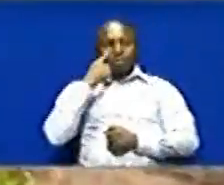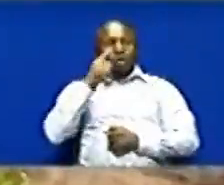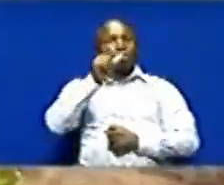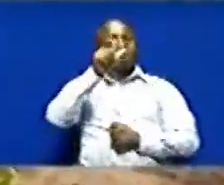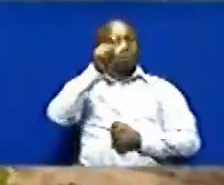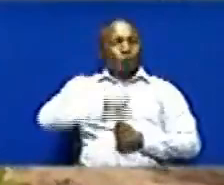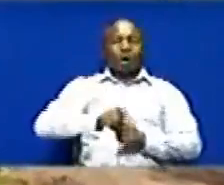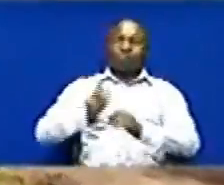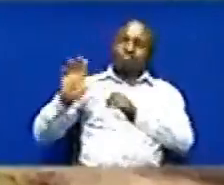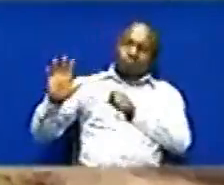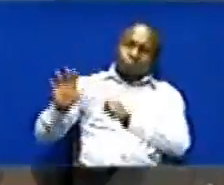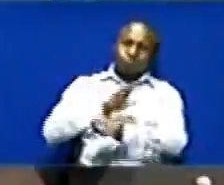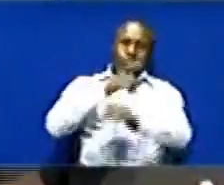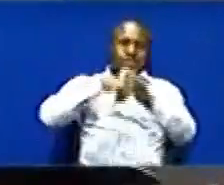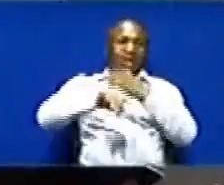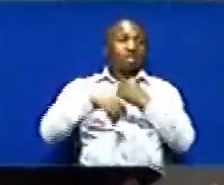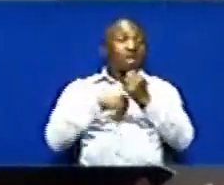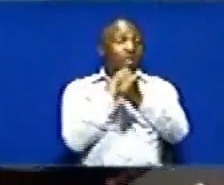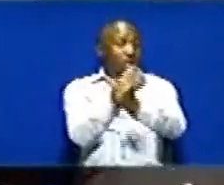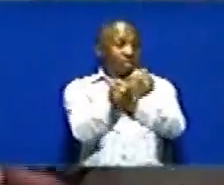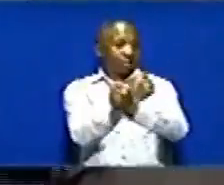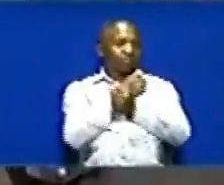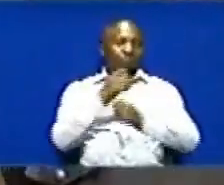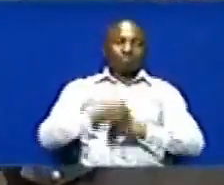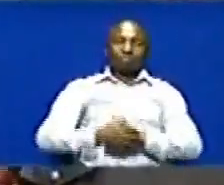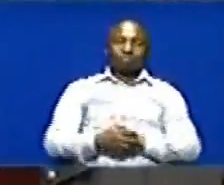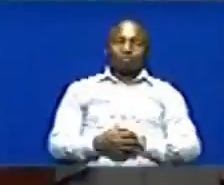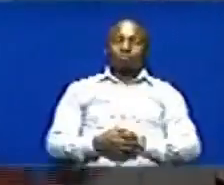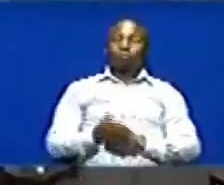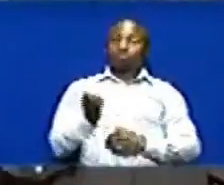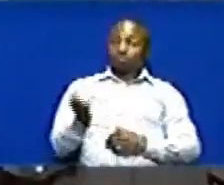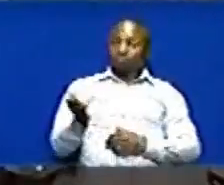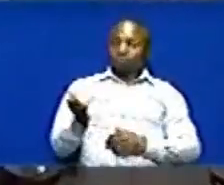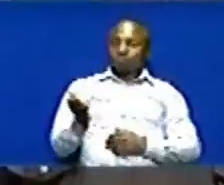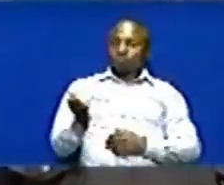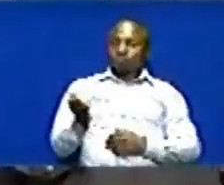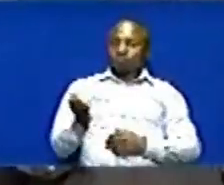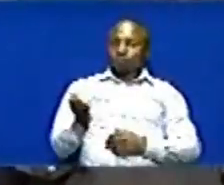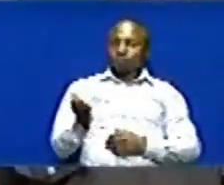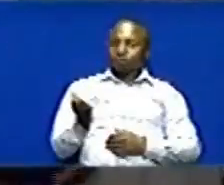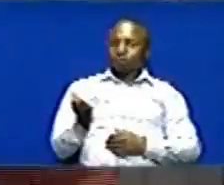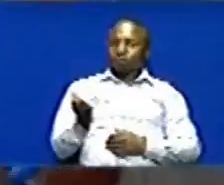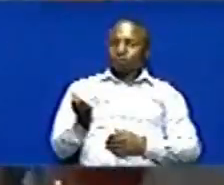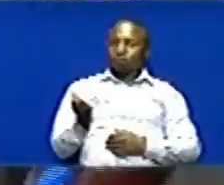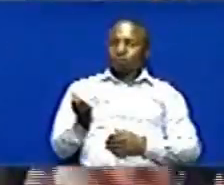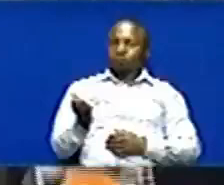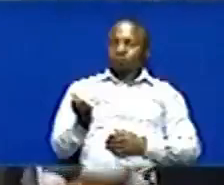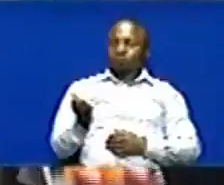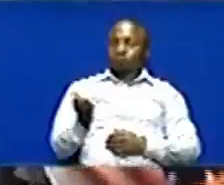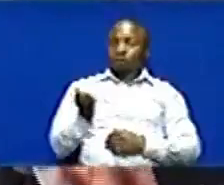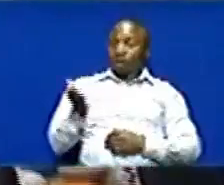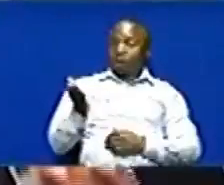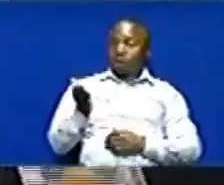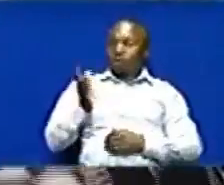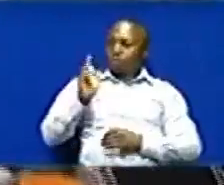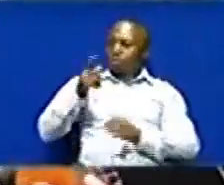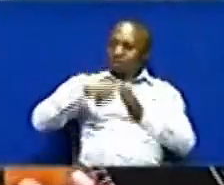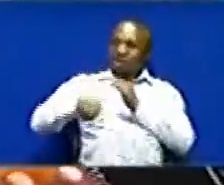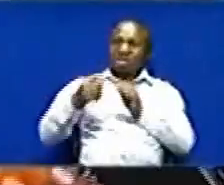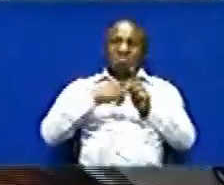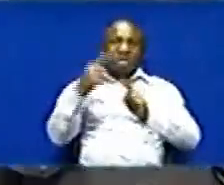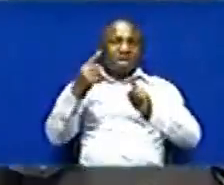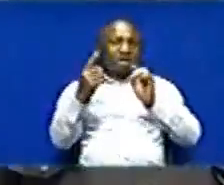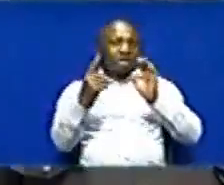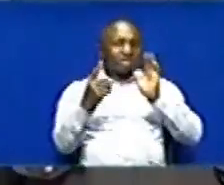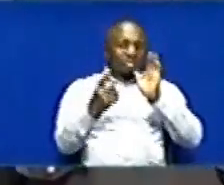mkubwa ndani ya gereza hilo Melenga kuipadu wa hariku sabini tu Kuyo kuwa hawa miyamoja na stili na morya